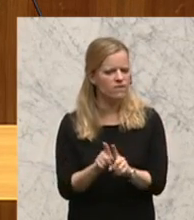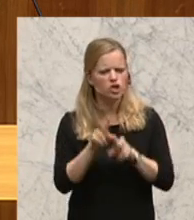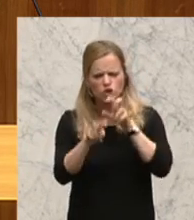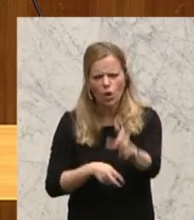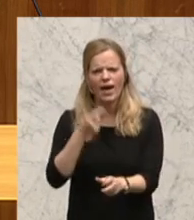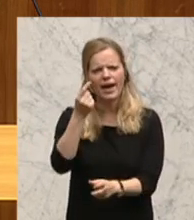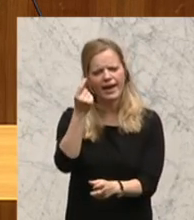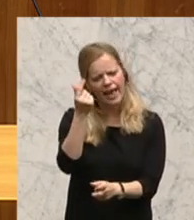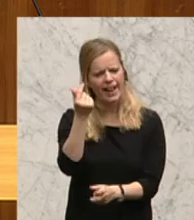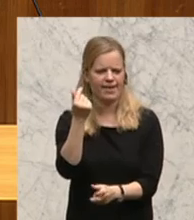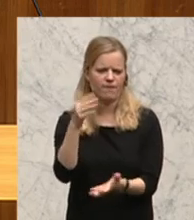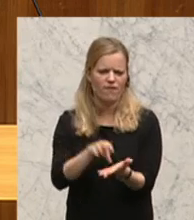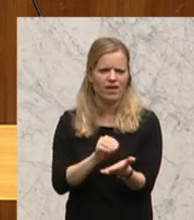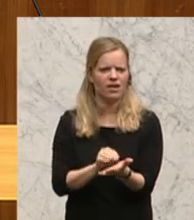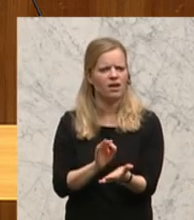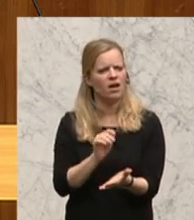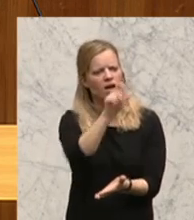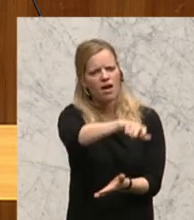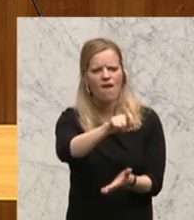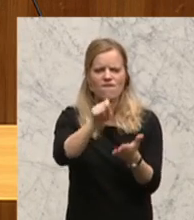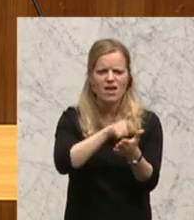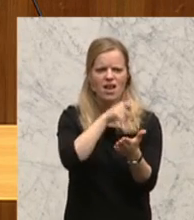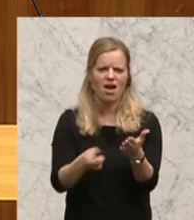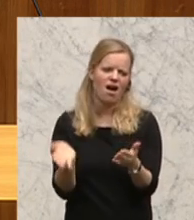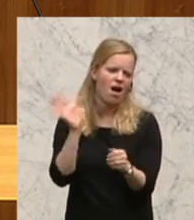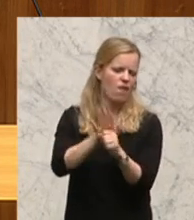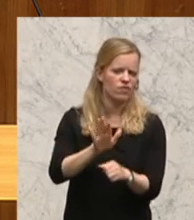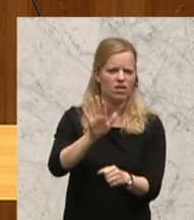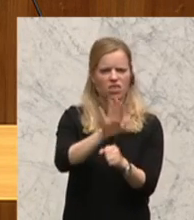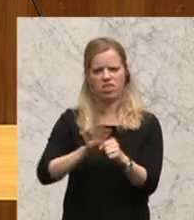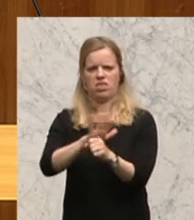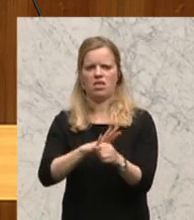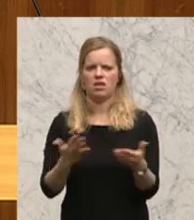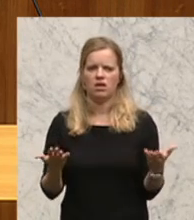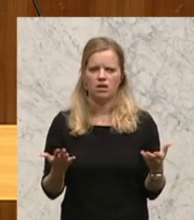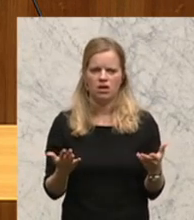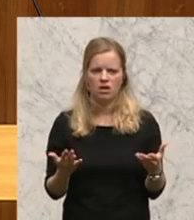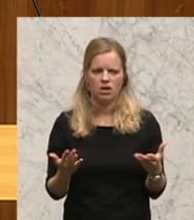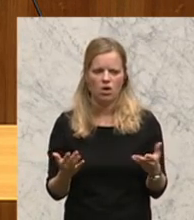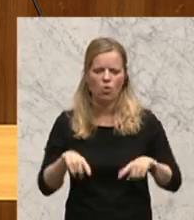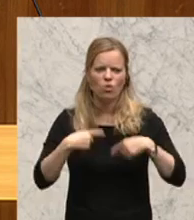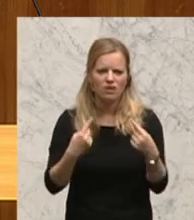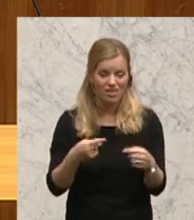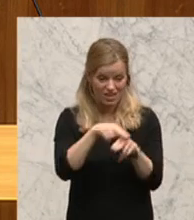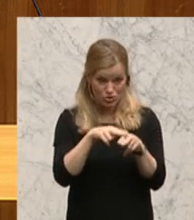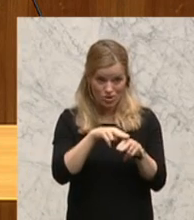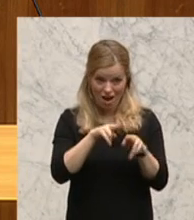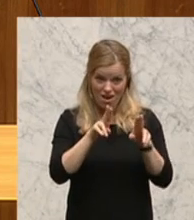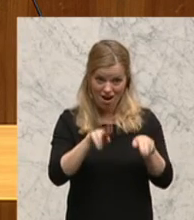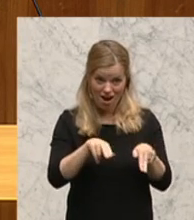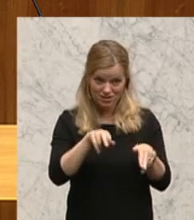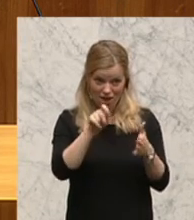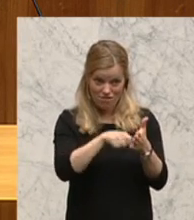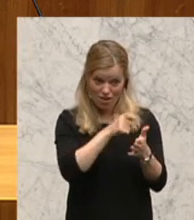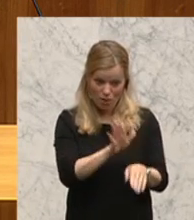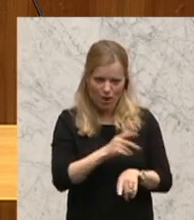zu täuschen, nachdem die Wahrheit erst auf den Tisch gelegt wurde nach den Nationalratswahlen. Und nachdem die Bundesregierung, nachdem ÖVP und SPÖ mit